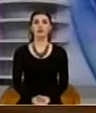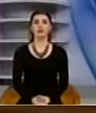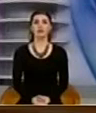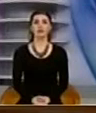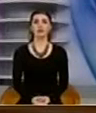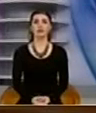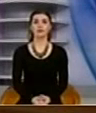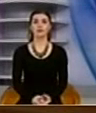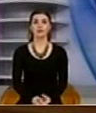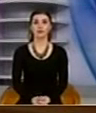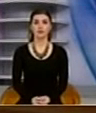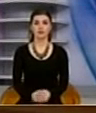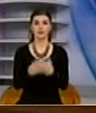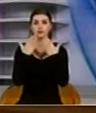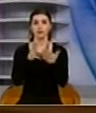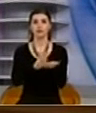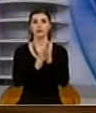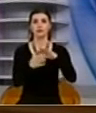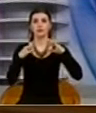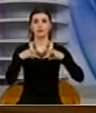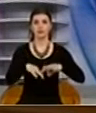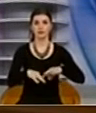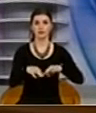Falem dirit nën kryetari kuvendit.